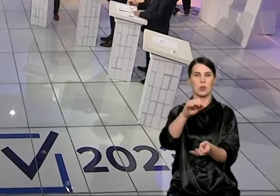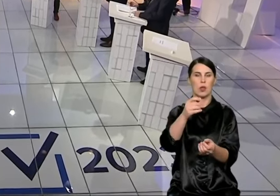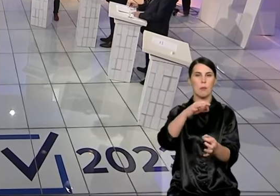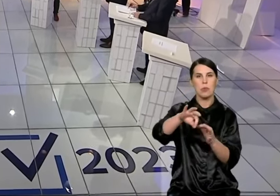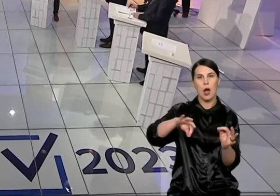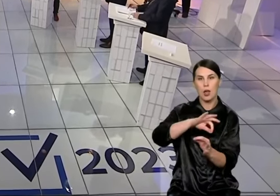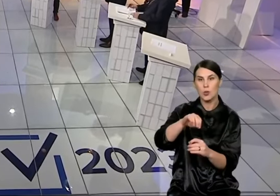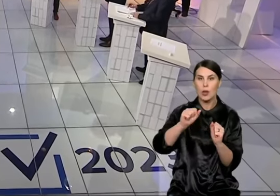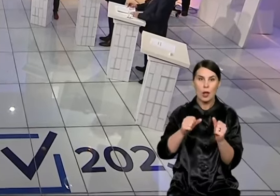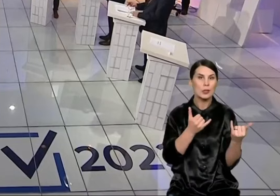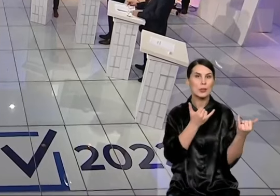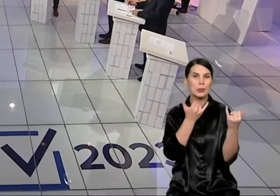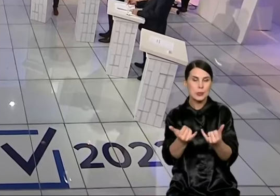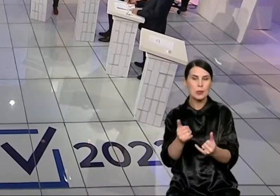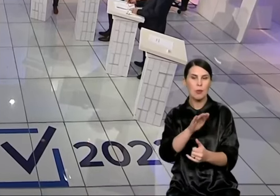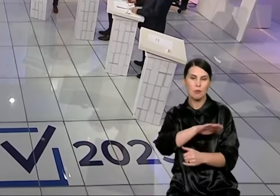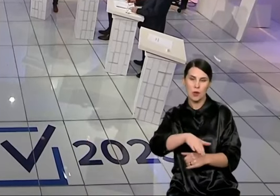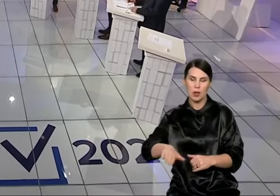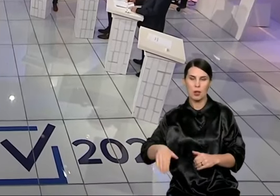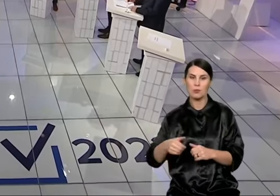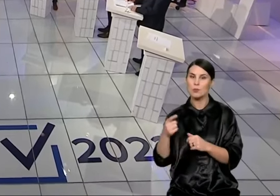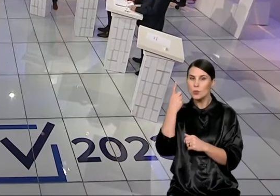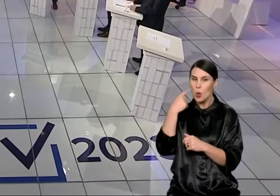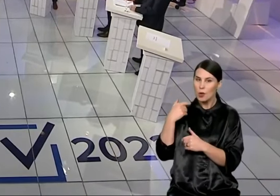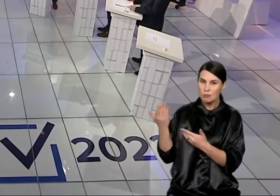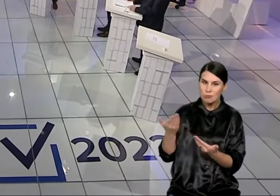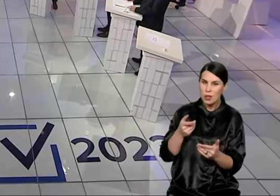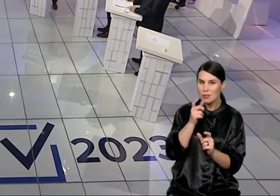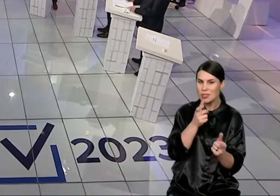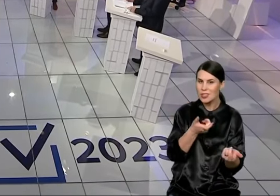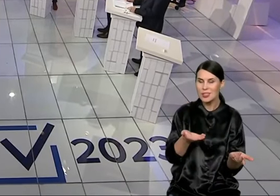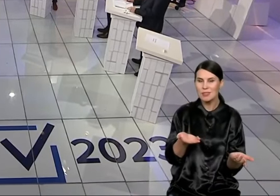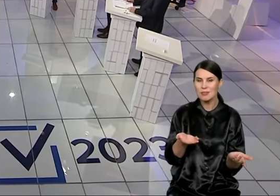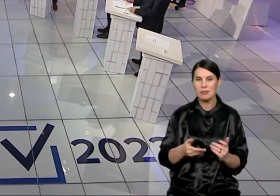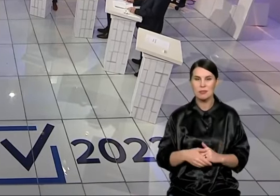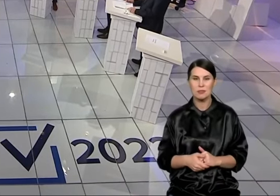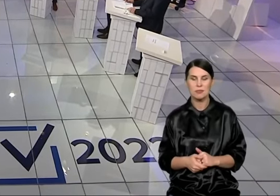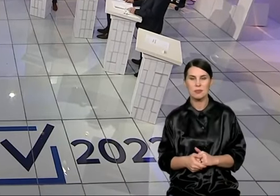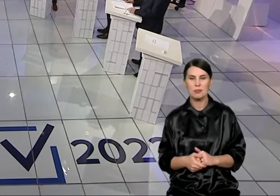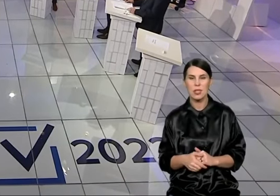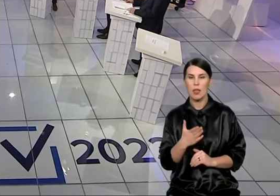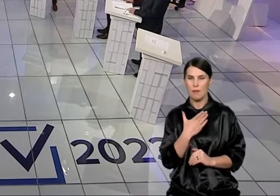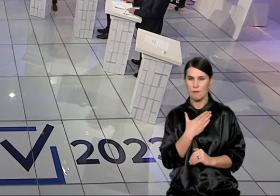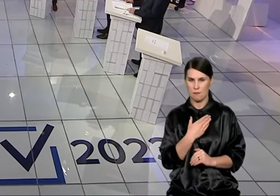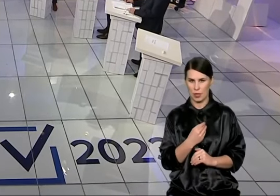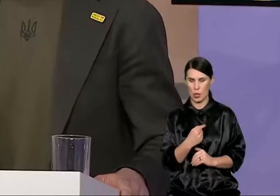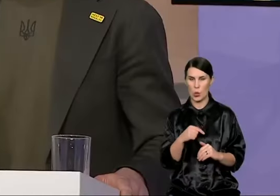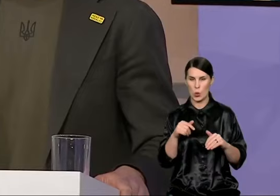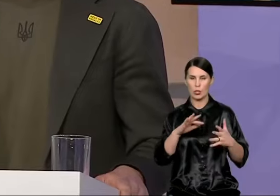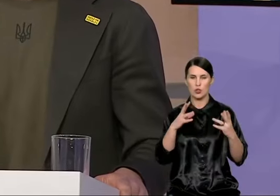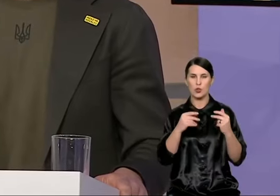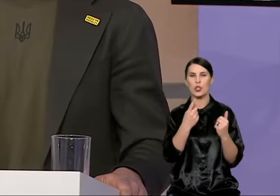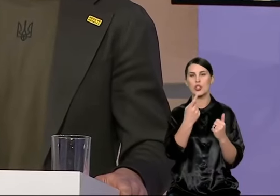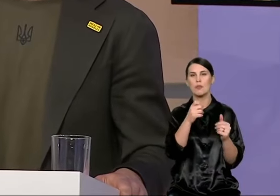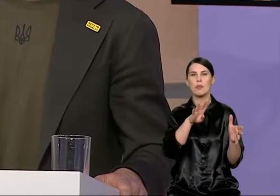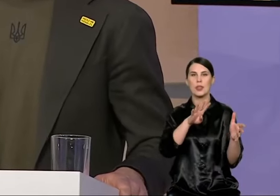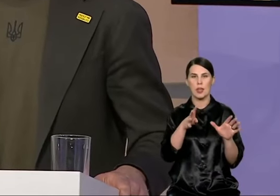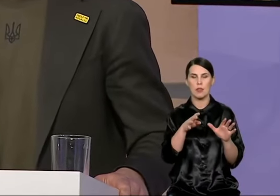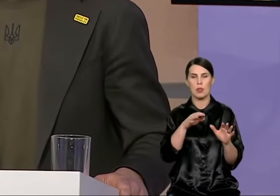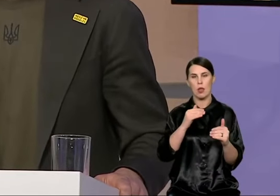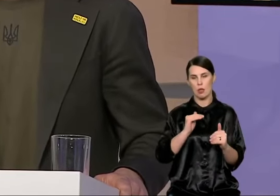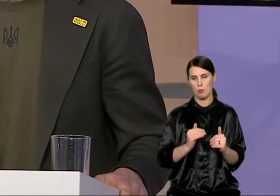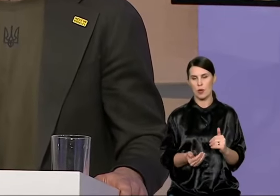vaikams. Ponoje Veskevičių, norite atsakyti už zaokalicijos partnerius? Na, tai Vilniuje yra iš viso 109 privatus darželėje.